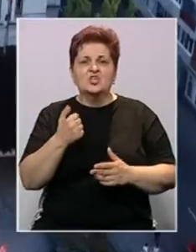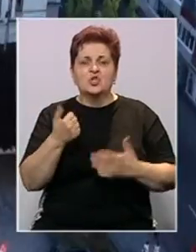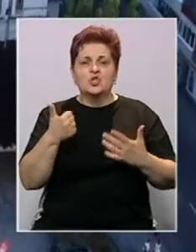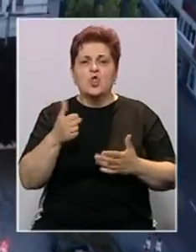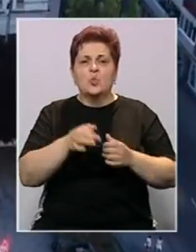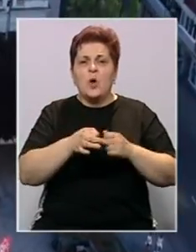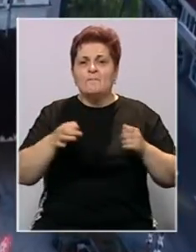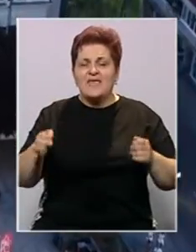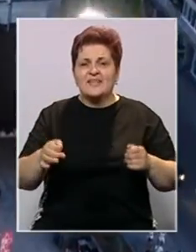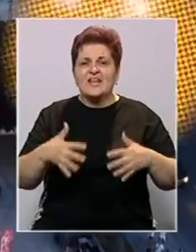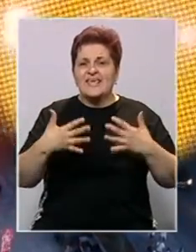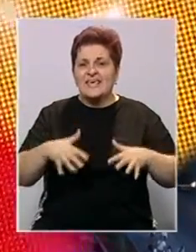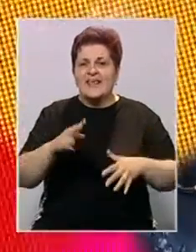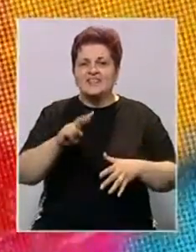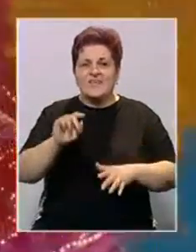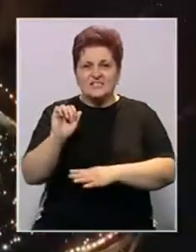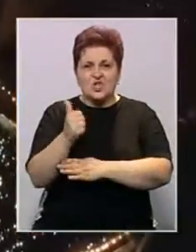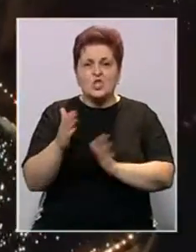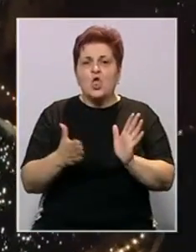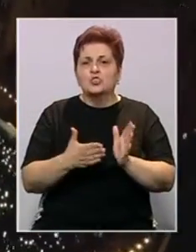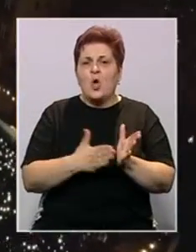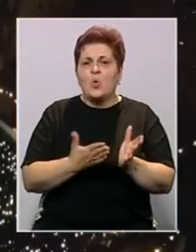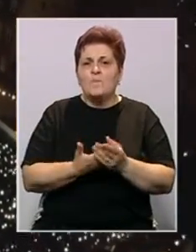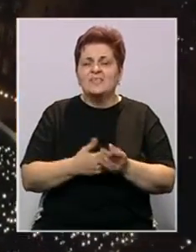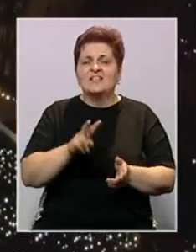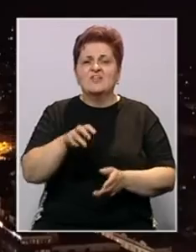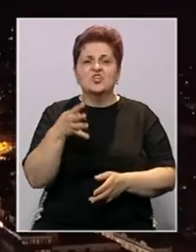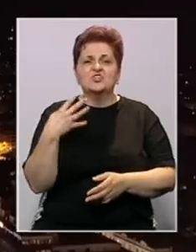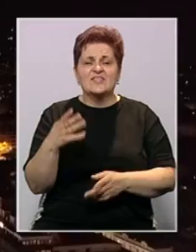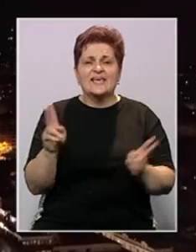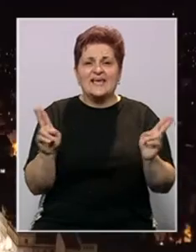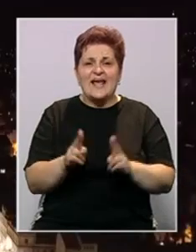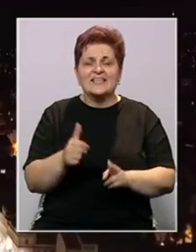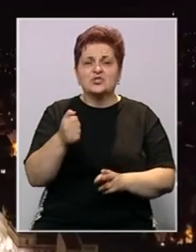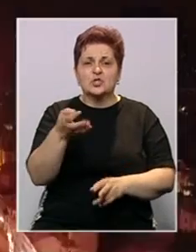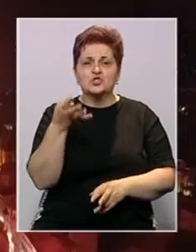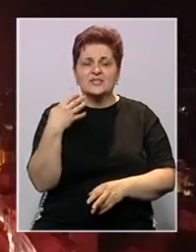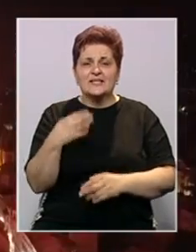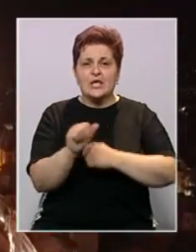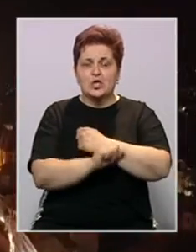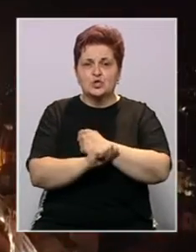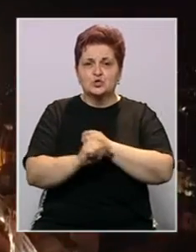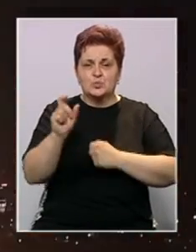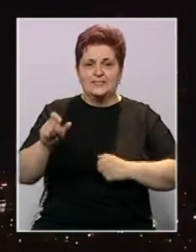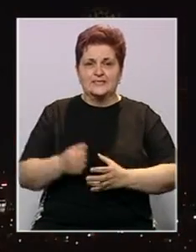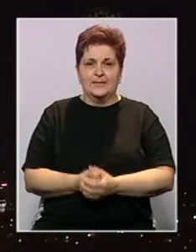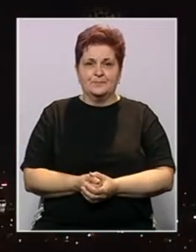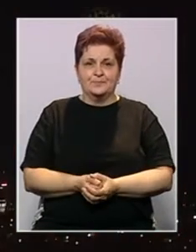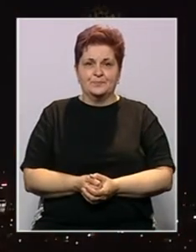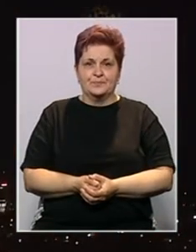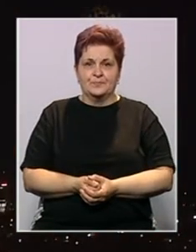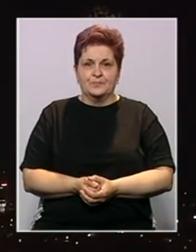dugometražnih igranih, 211 dokumentarnih, 240 kratkih i 140 studenskih.